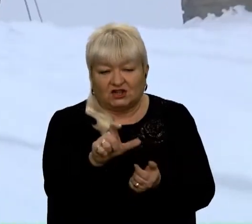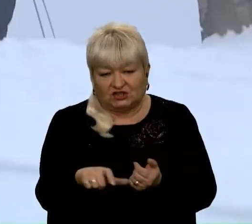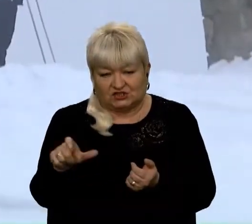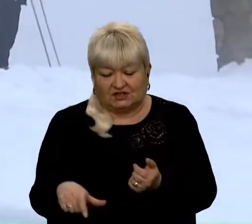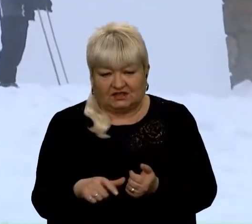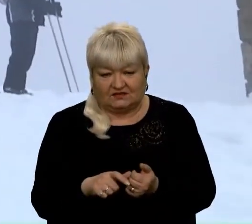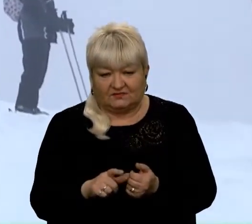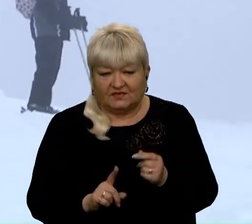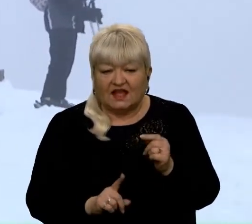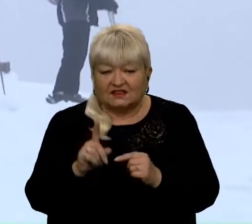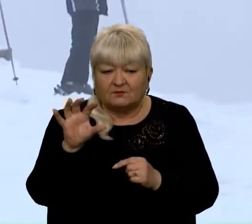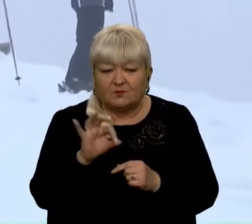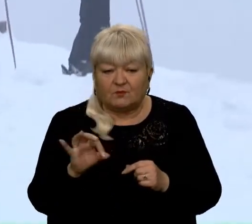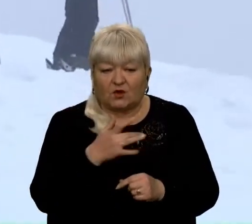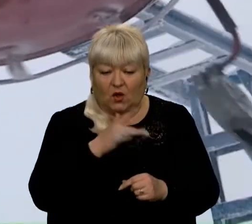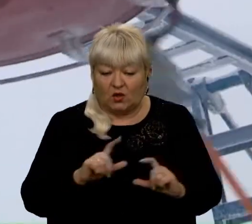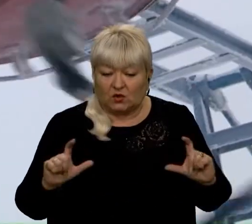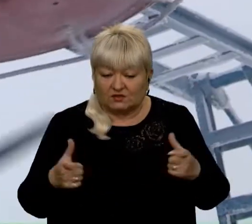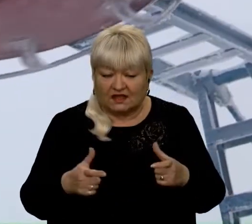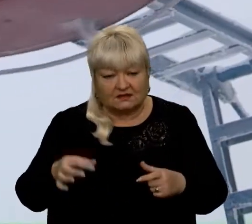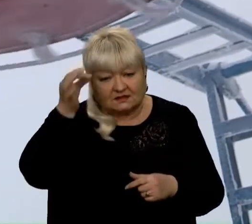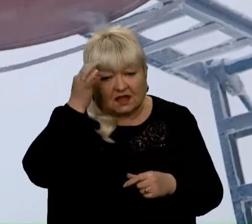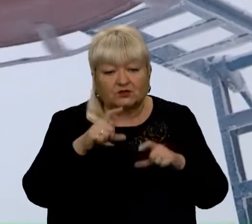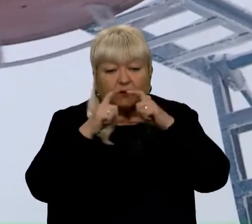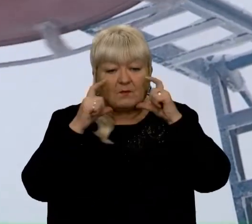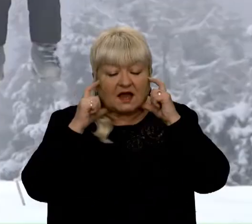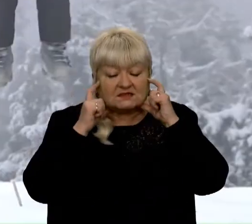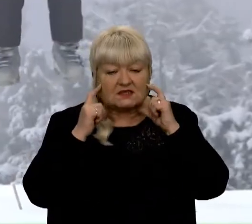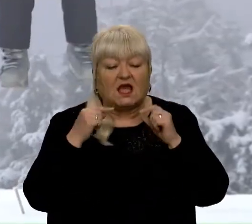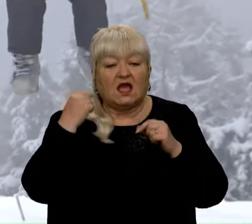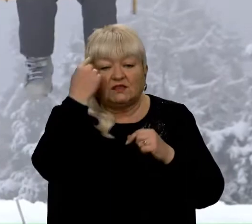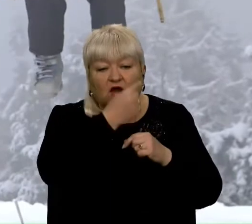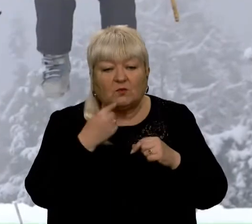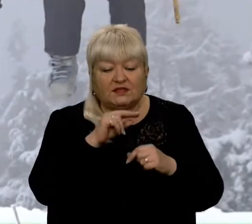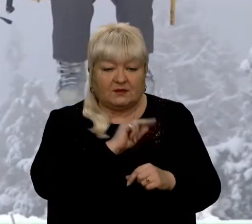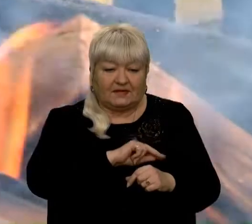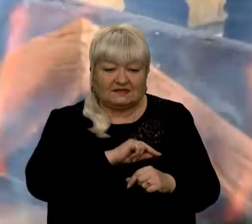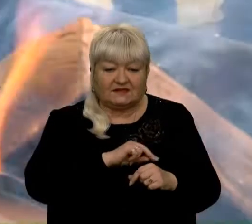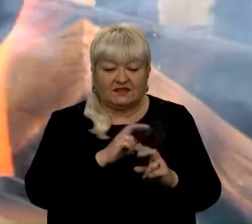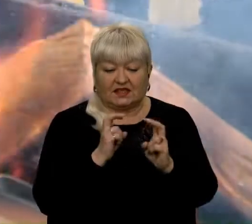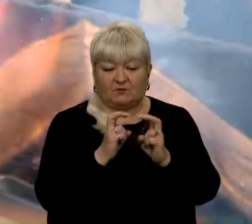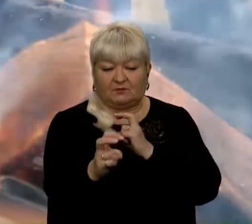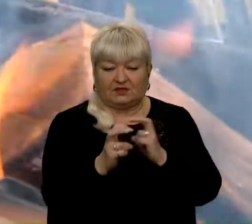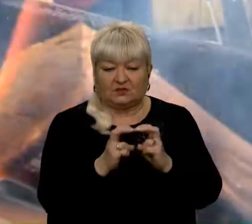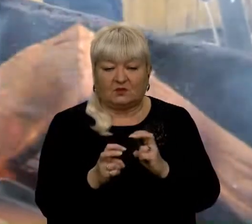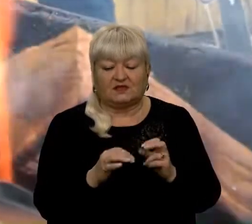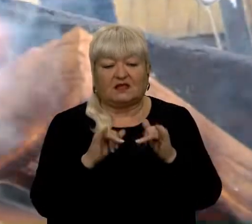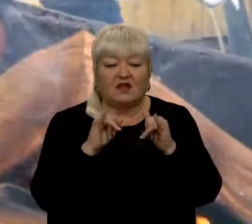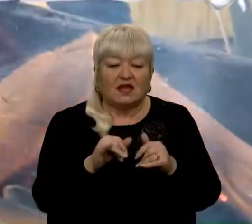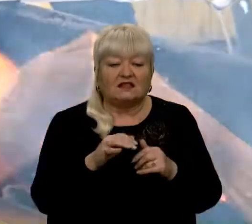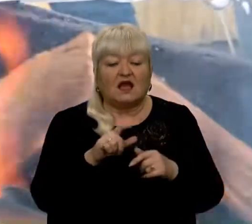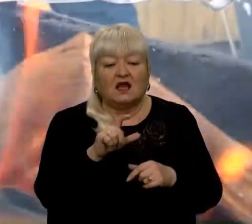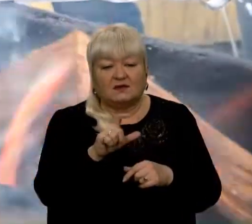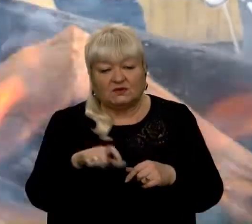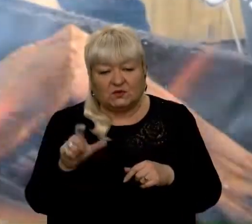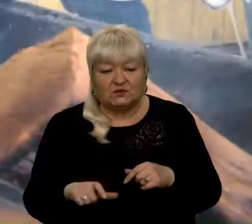На вершині про локдаун нагадують хіба маски на обличчях працівників підйомника. Для зголоднілих екстремалів кипить гарячий чай і